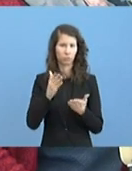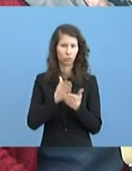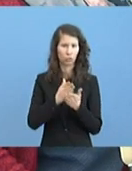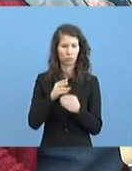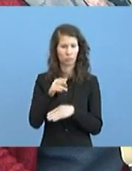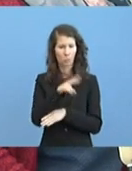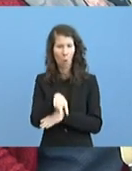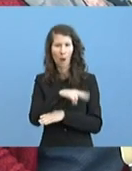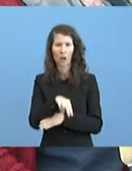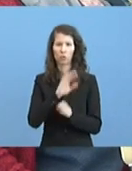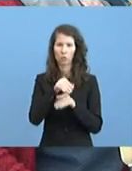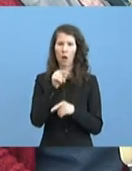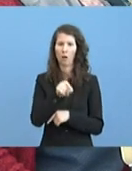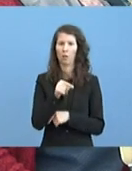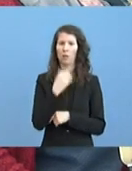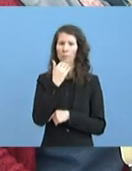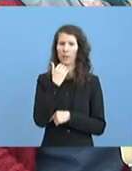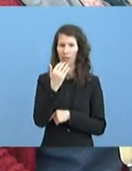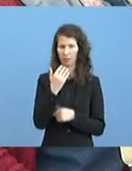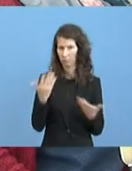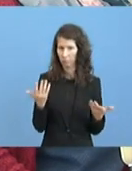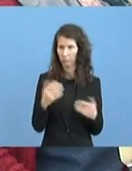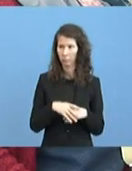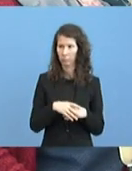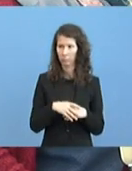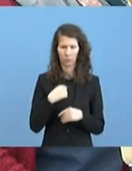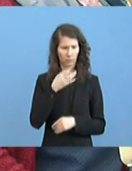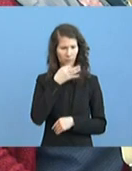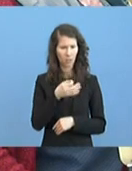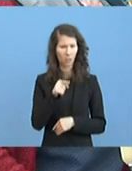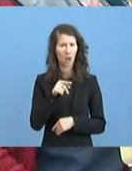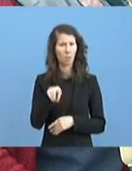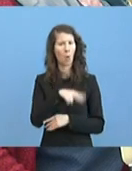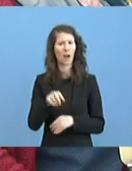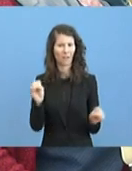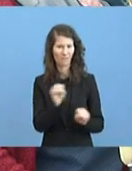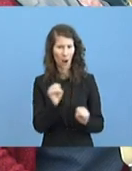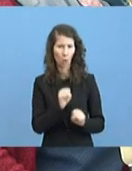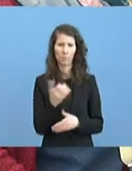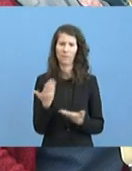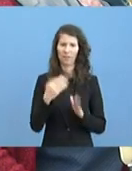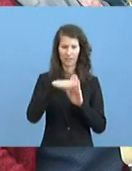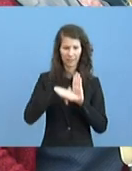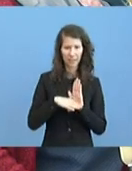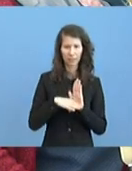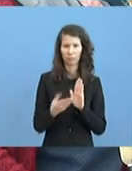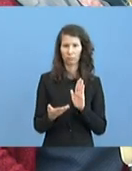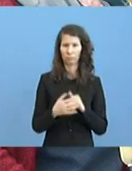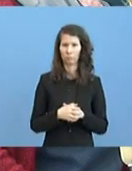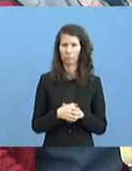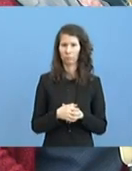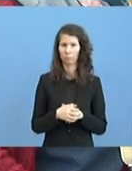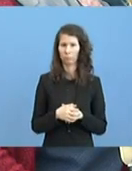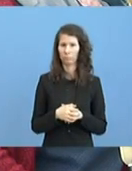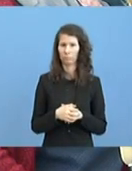Berichterstattung. Mich würde interessieren, warum wird beobachtet, auf welcher Rechtsgrundlage wird beobachtet und was könnten